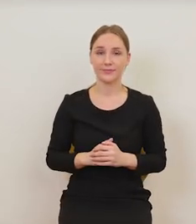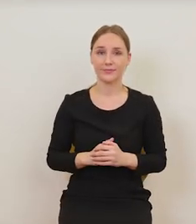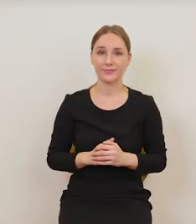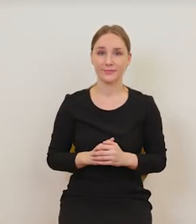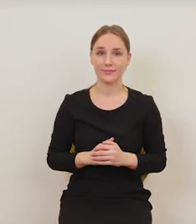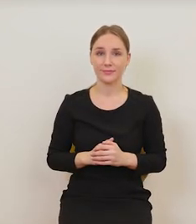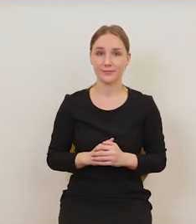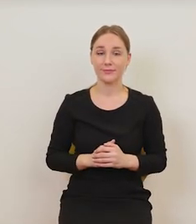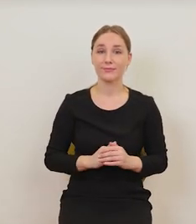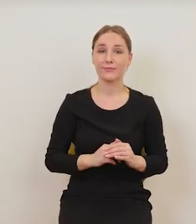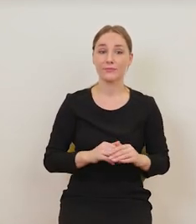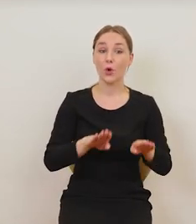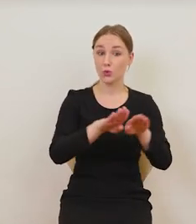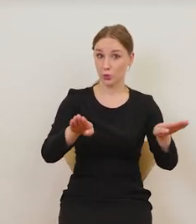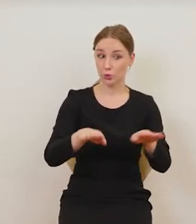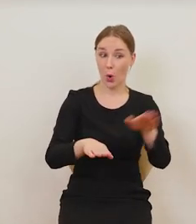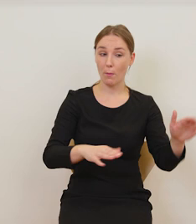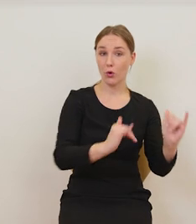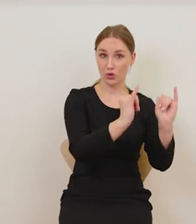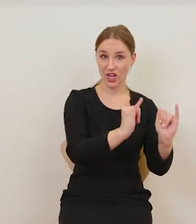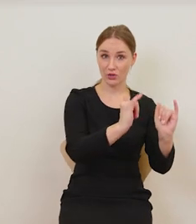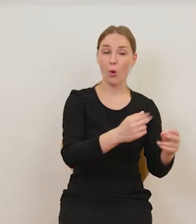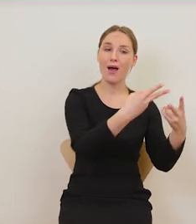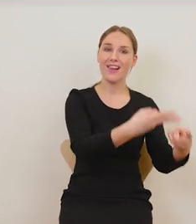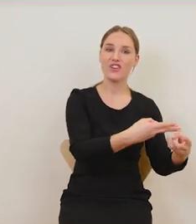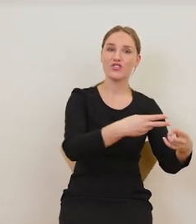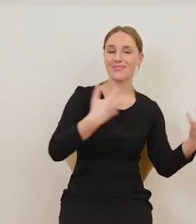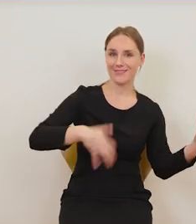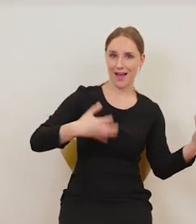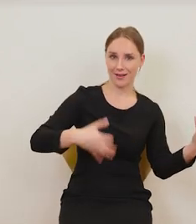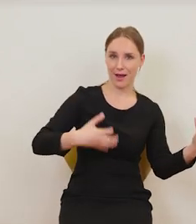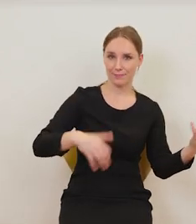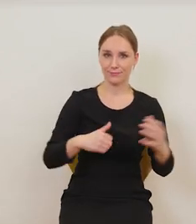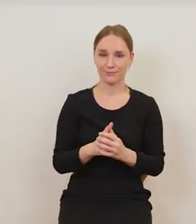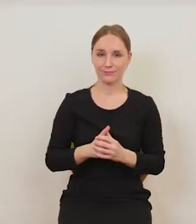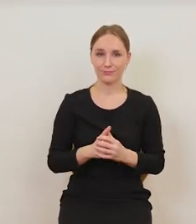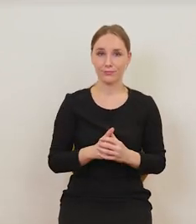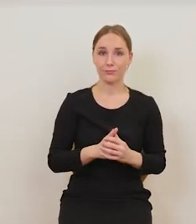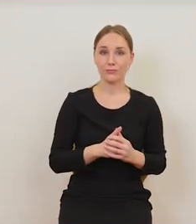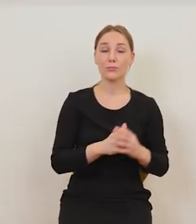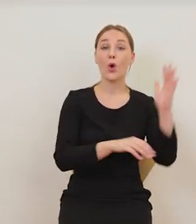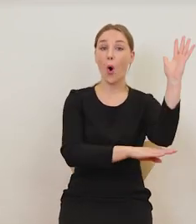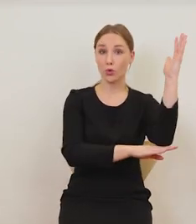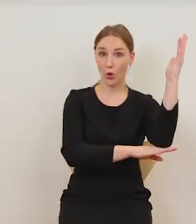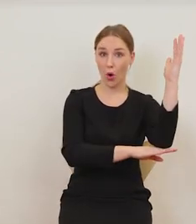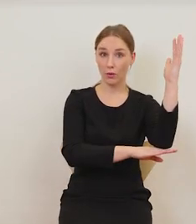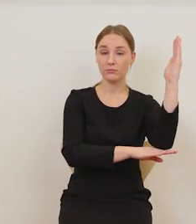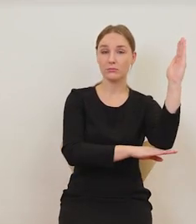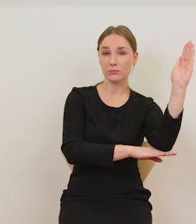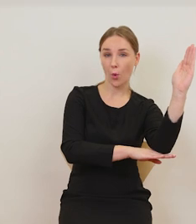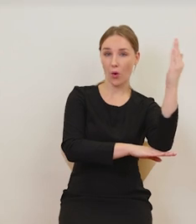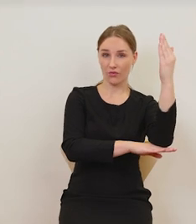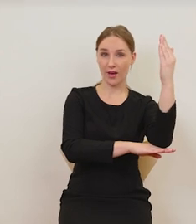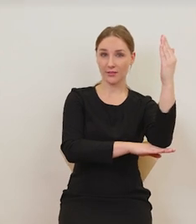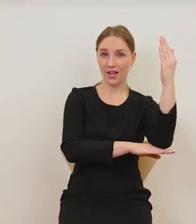Na krześle obok stołu leży jeszcze gitara. Okno to jest jedyne źródło światła, okno jest